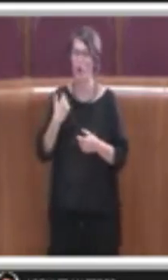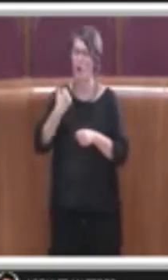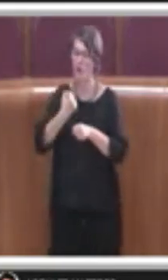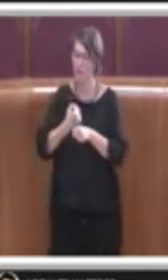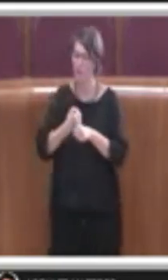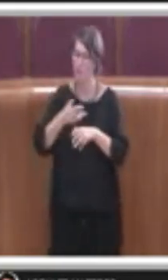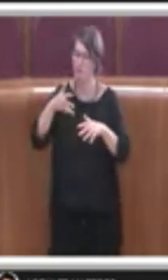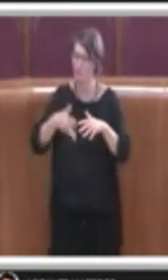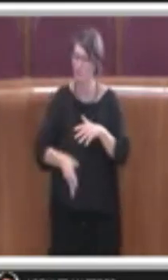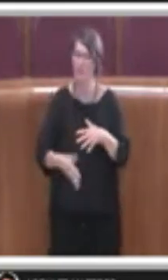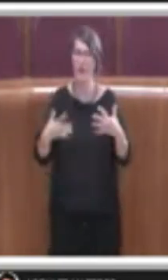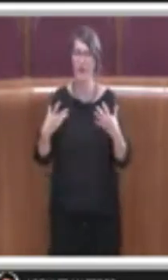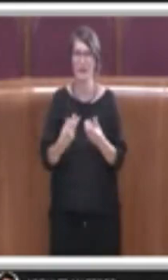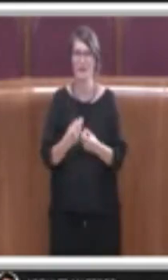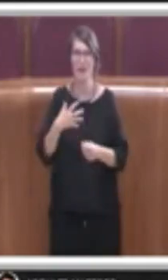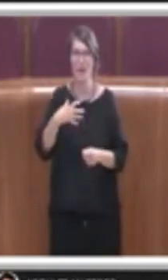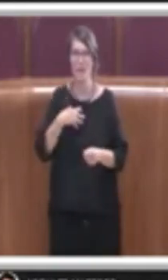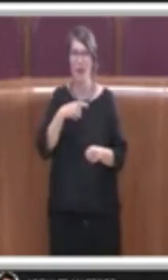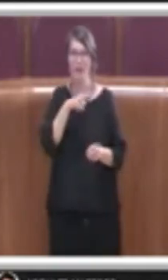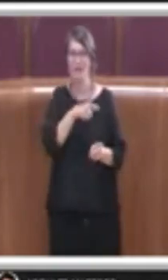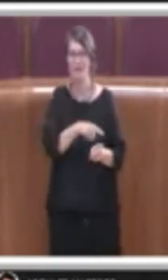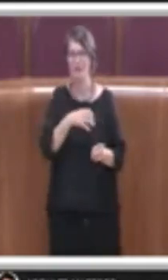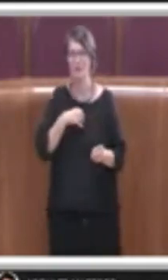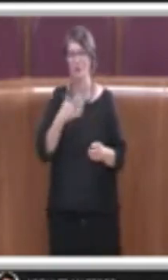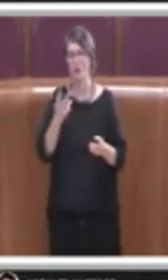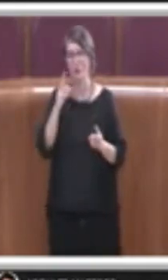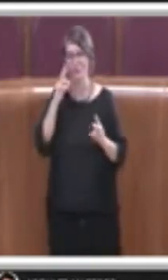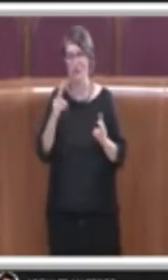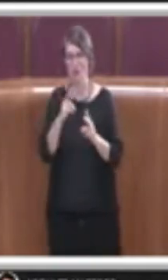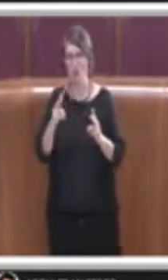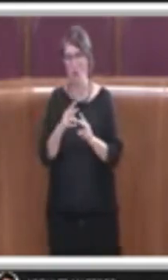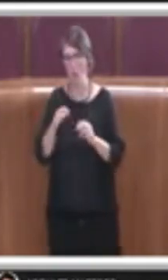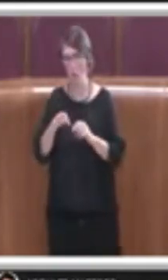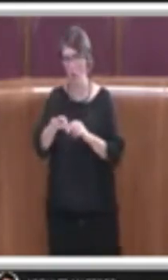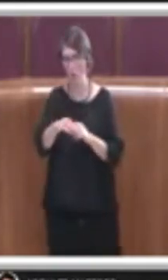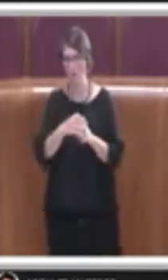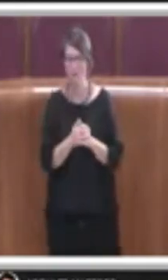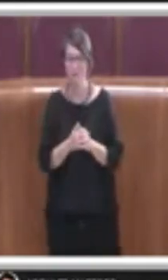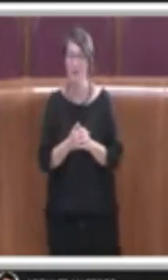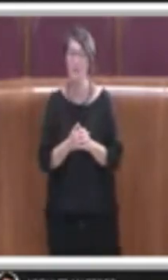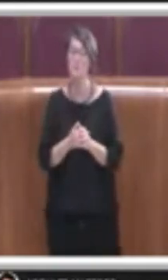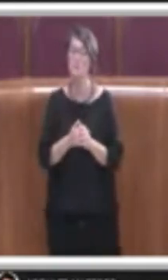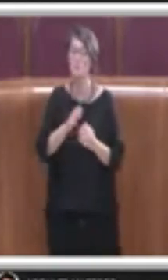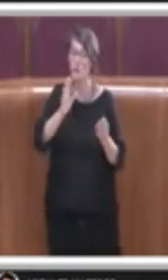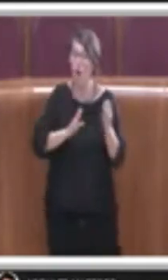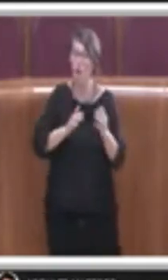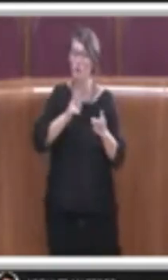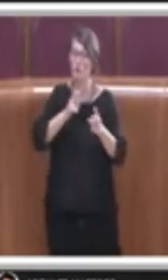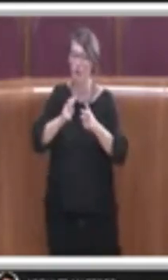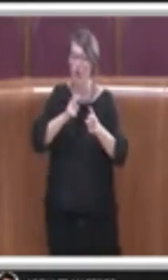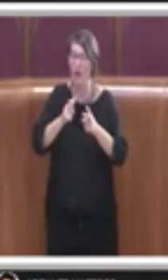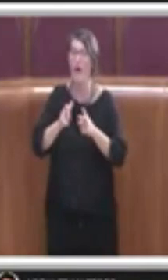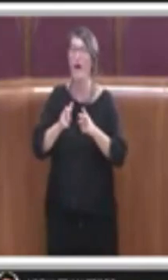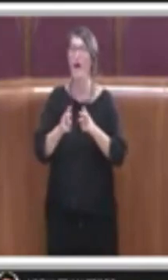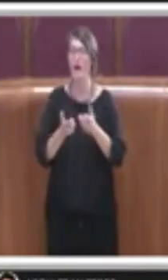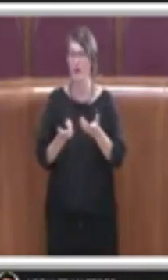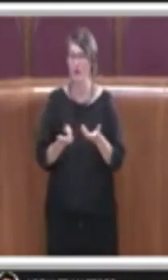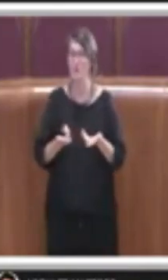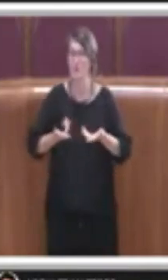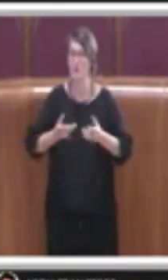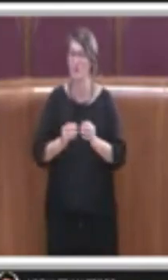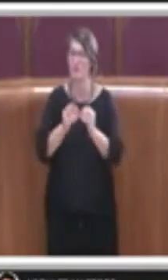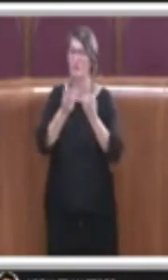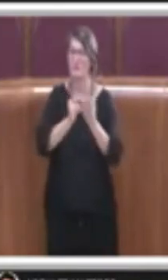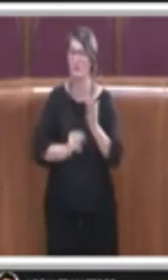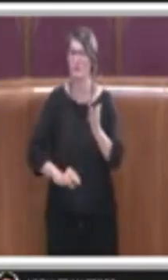approfondito insieme all'assessore attraverso alcuni incontri. da questo confronto appunto sono emersi questi emendamenti che ribadisco provengono